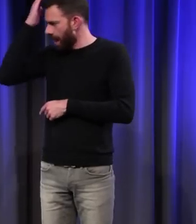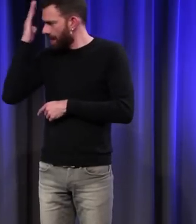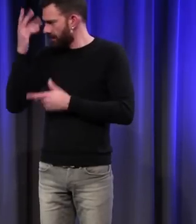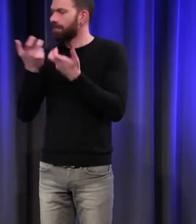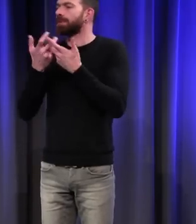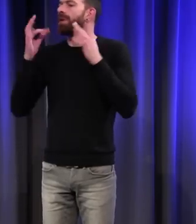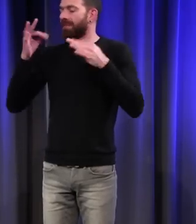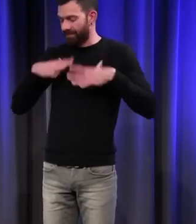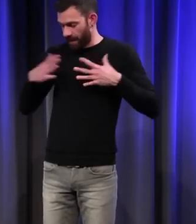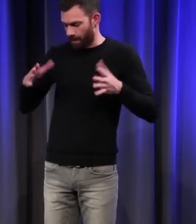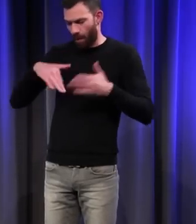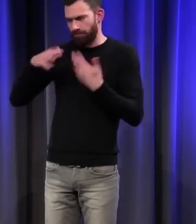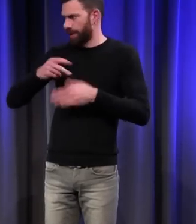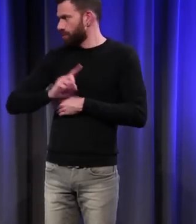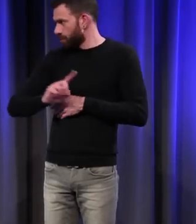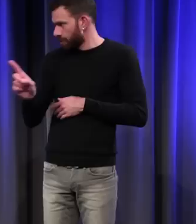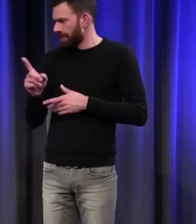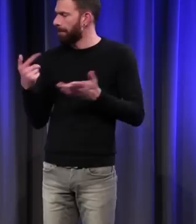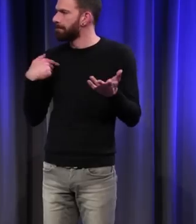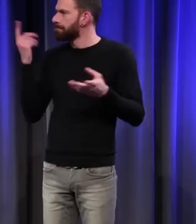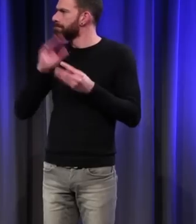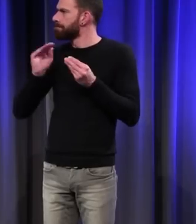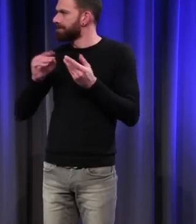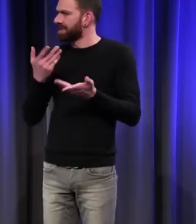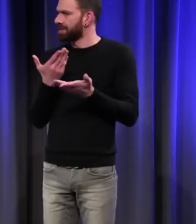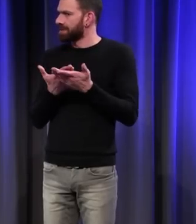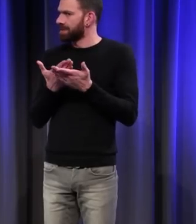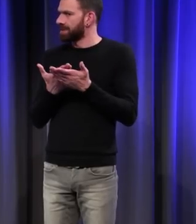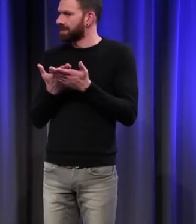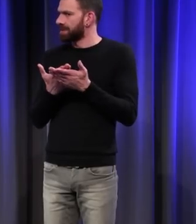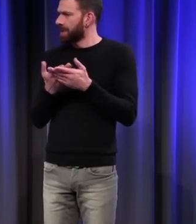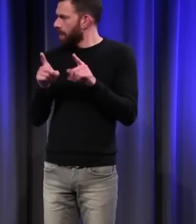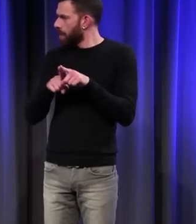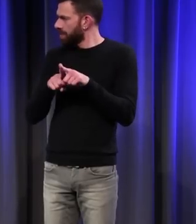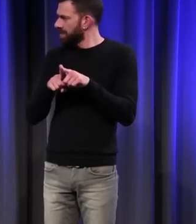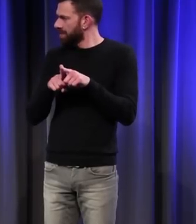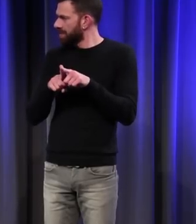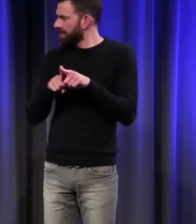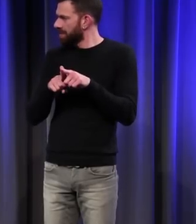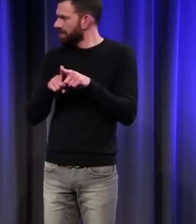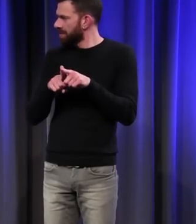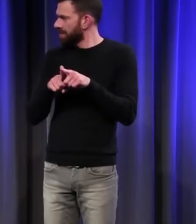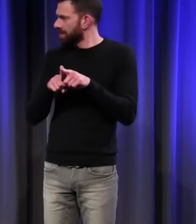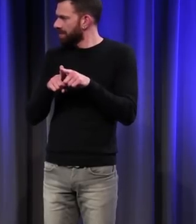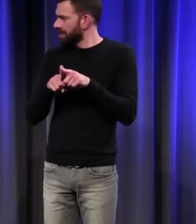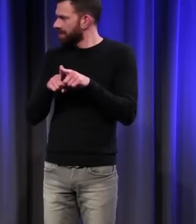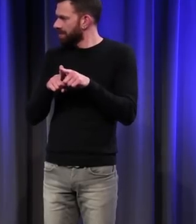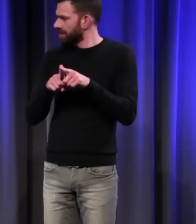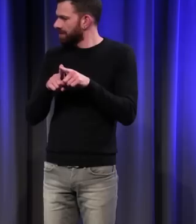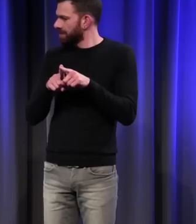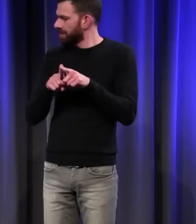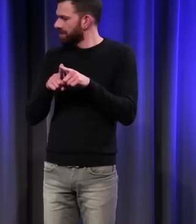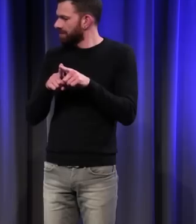vêtements de lin et les vêtements de laine. Je me demandais si cette symbolique recoupait aussi les hiérarchies sociales, si le fait de porter tel ou tel